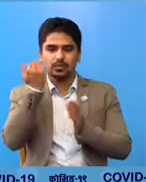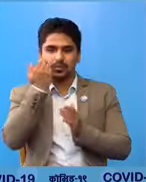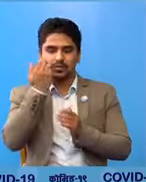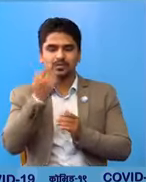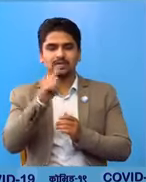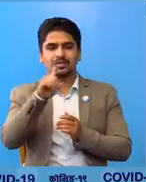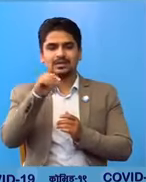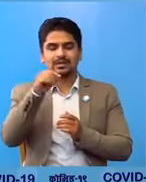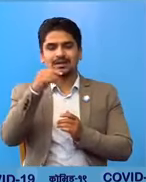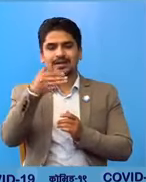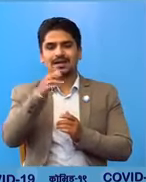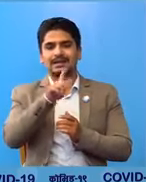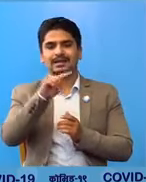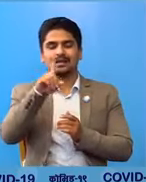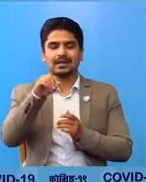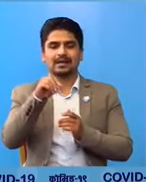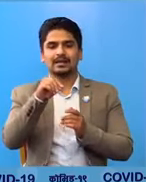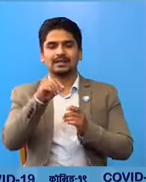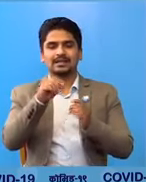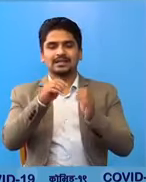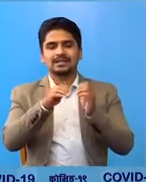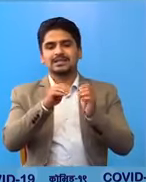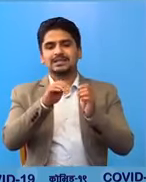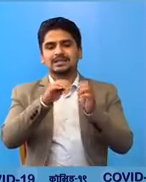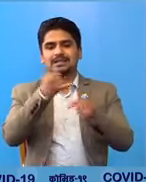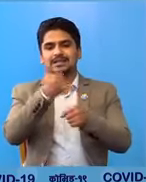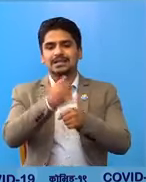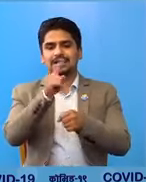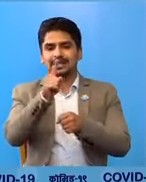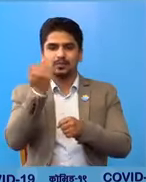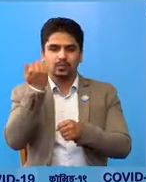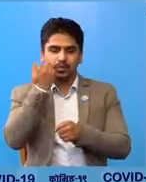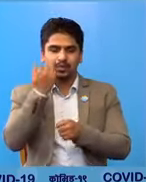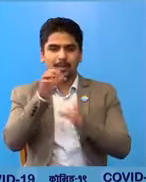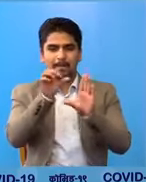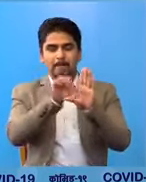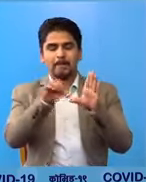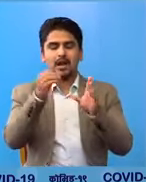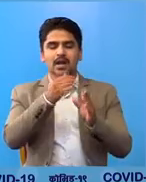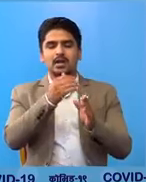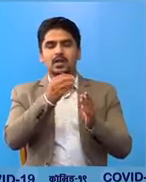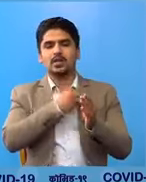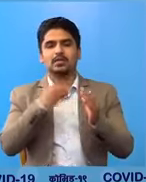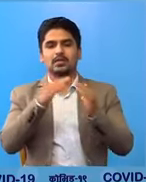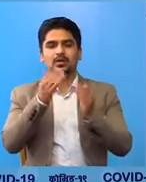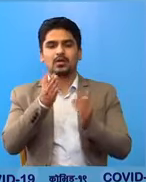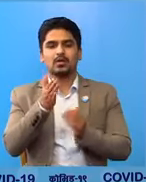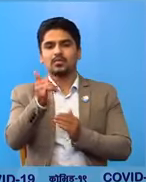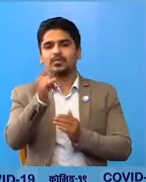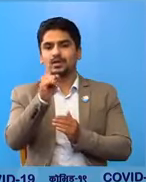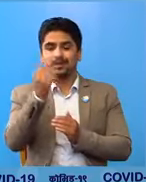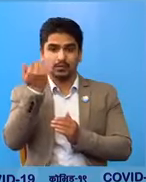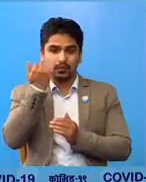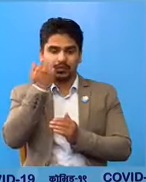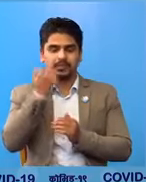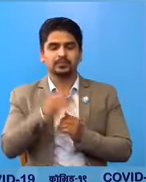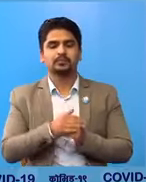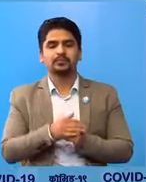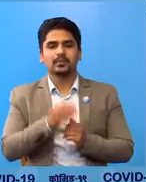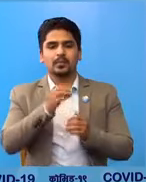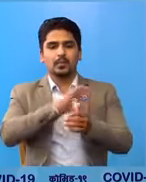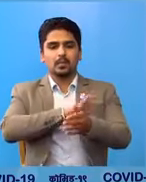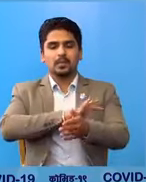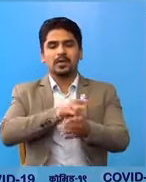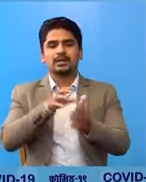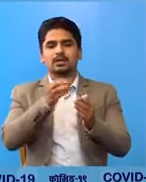हस्पिटल विर्कोट पाट स्यांग्जा का एक पूरूश पाटन अस्पताल बाट लम जुंका एक पुरूस प्रादेशिक